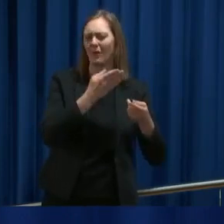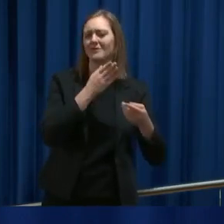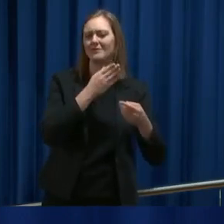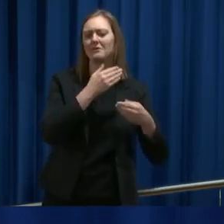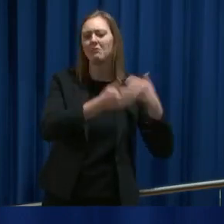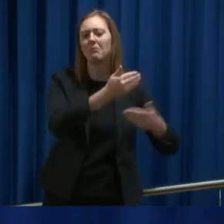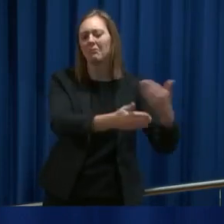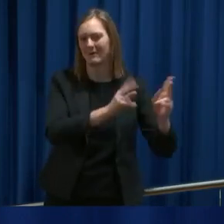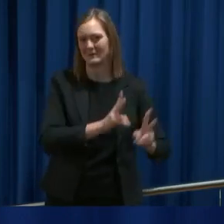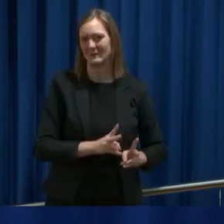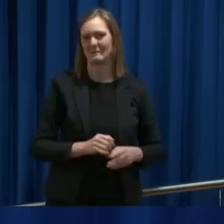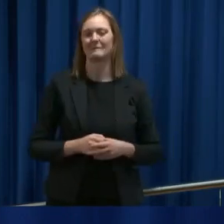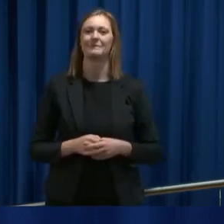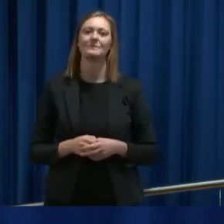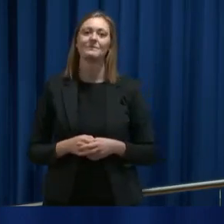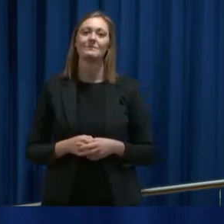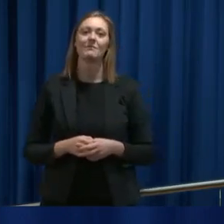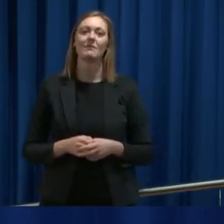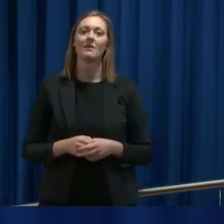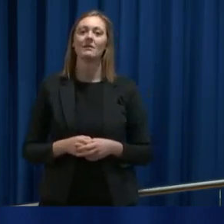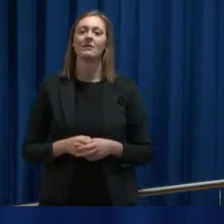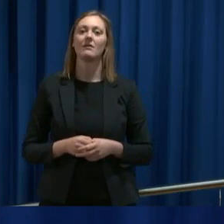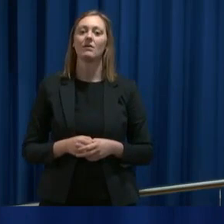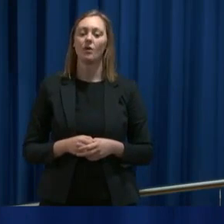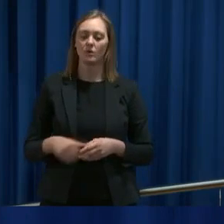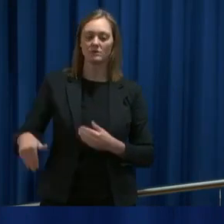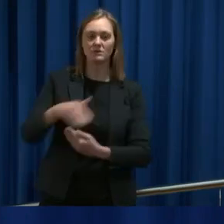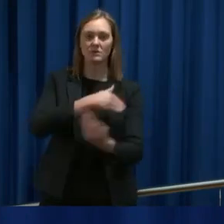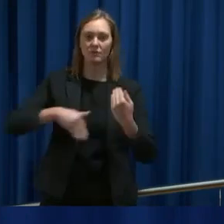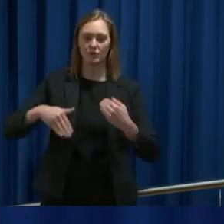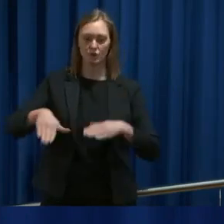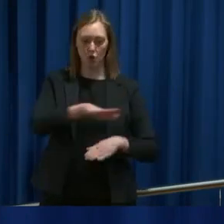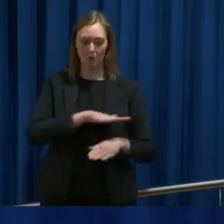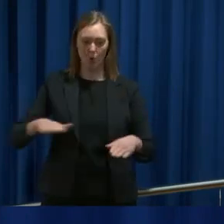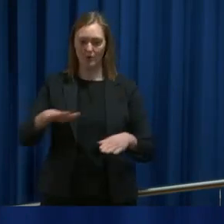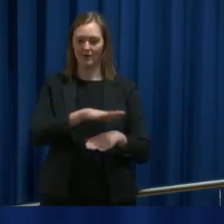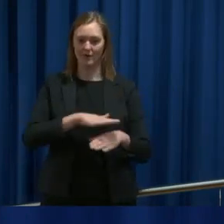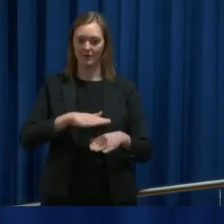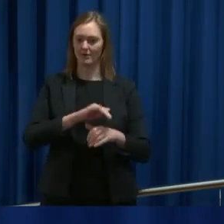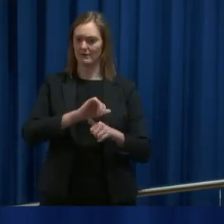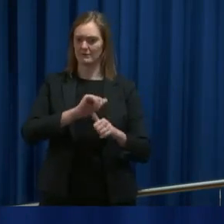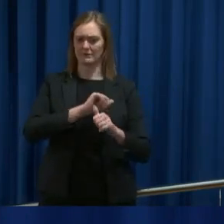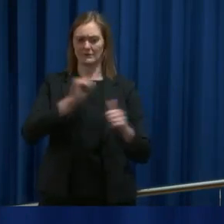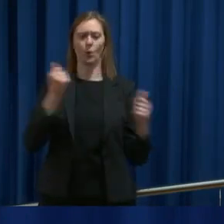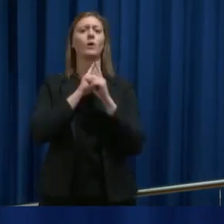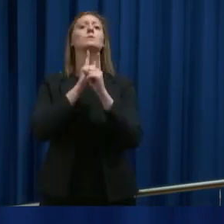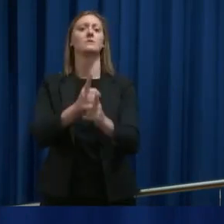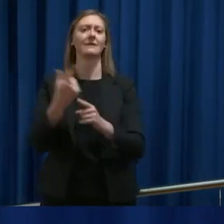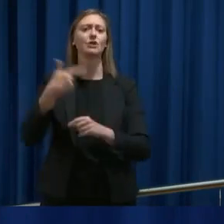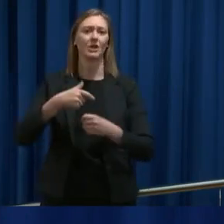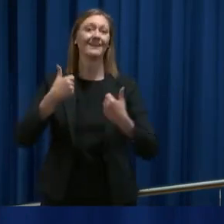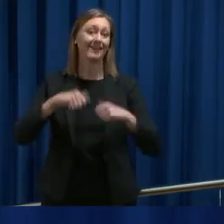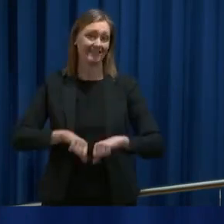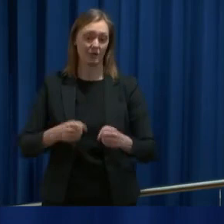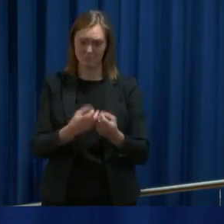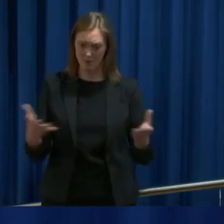kommende dagene. Så det sikkert at alle samfunnsområder påvirker seg av denne krisen, og mange har i løpet av